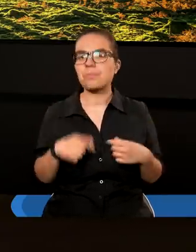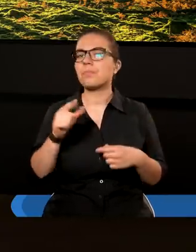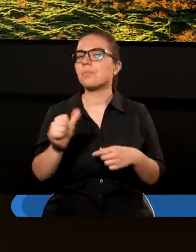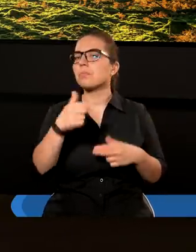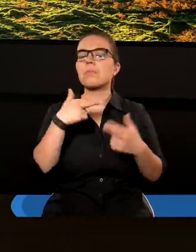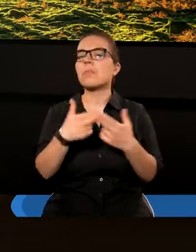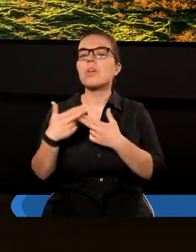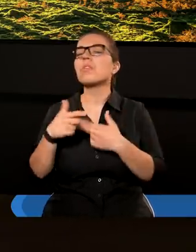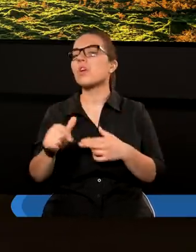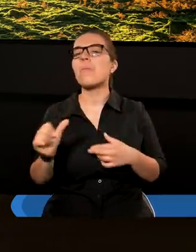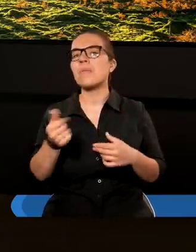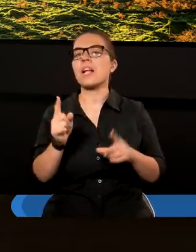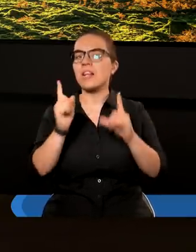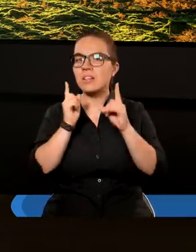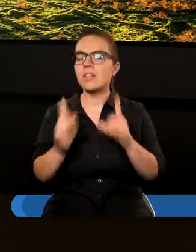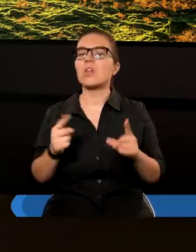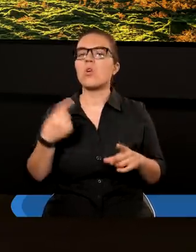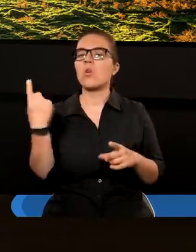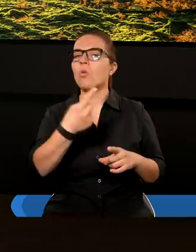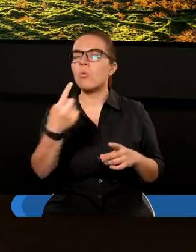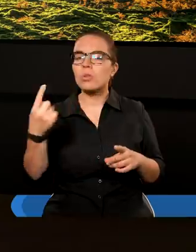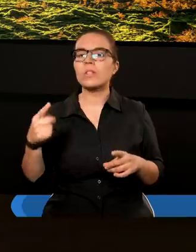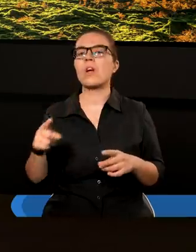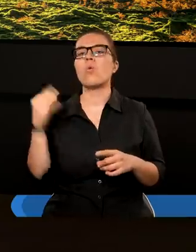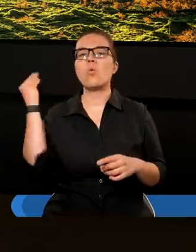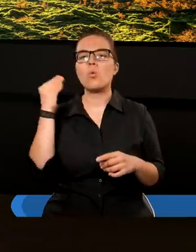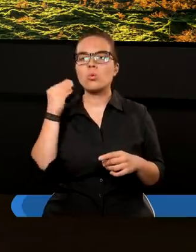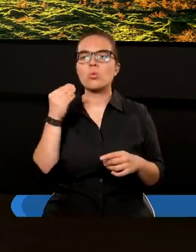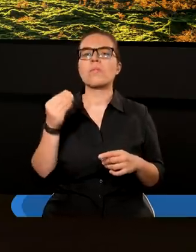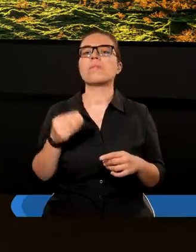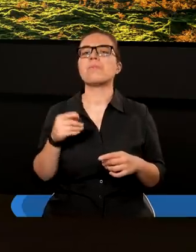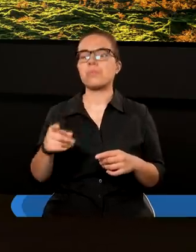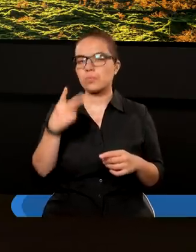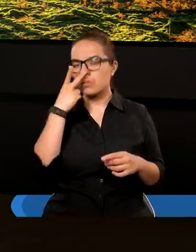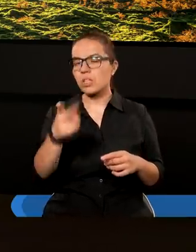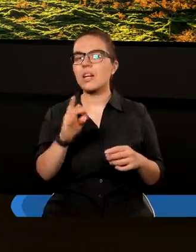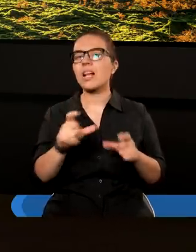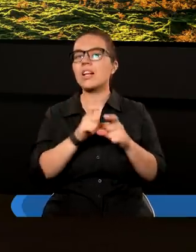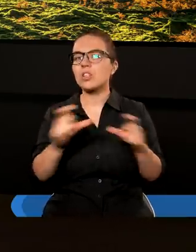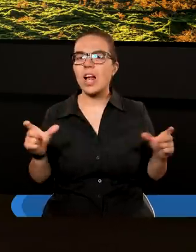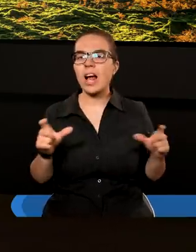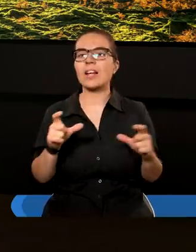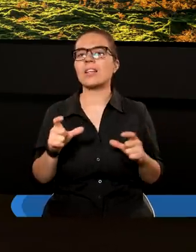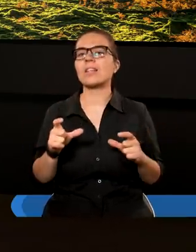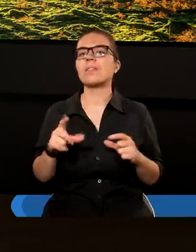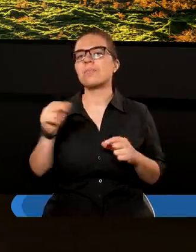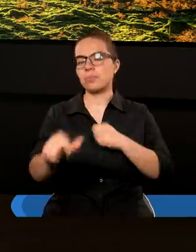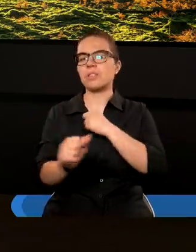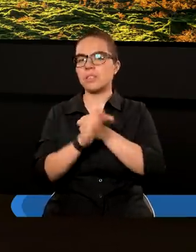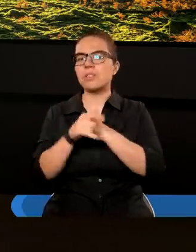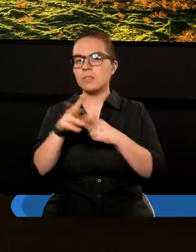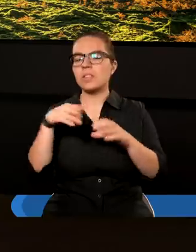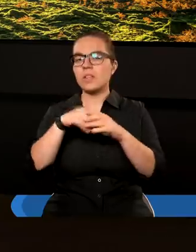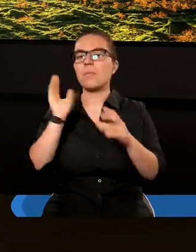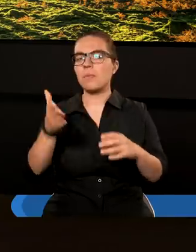po pierwsze rzeczywiście ostrzega uczniów, mówiąc, gdy zobaczycie taki czas, że Jerozolima,